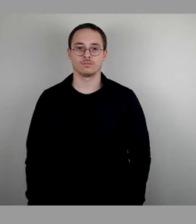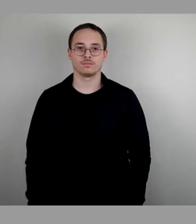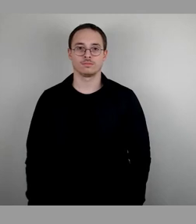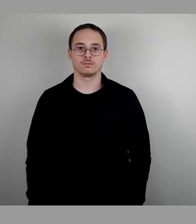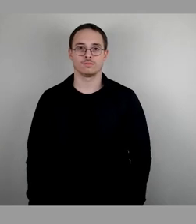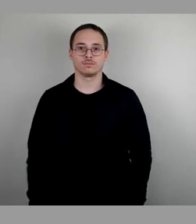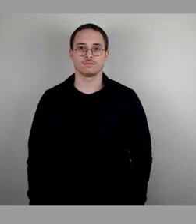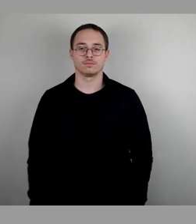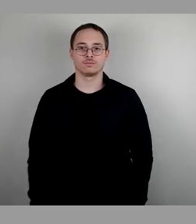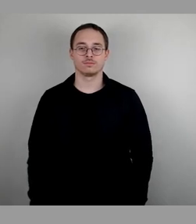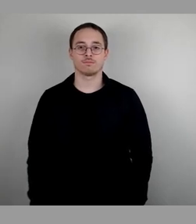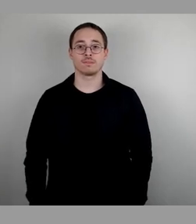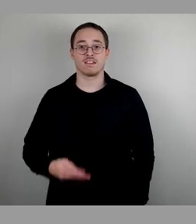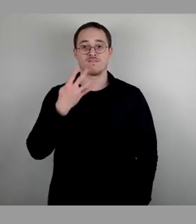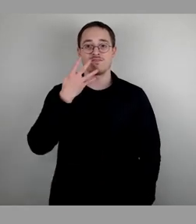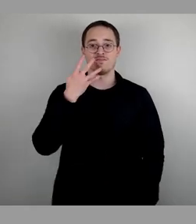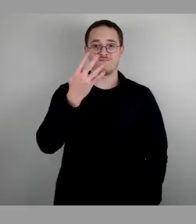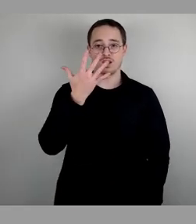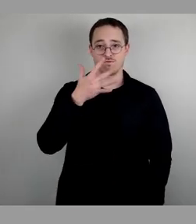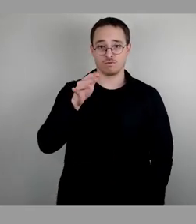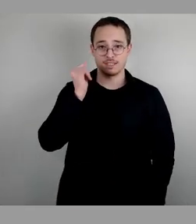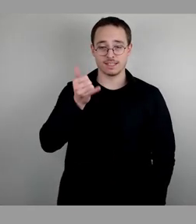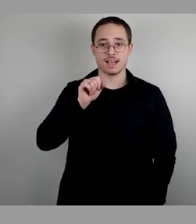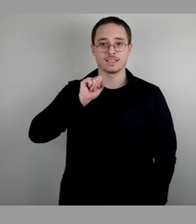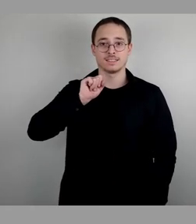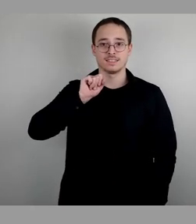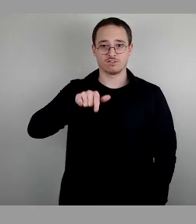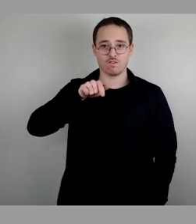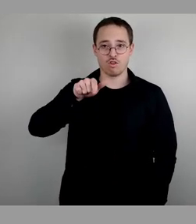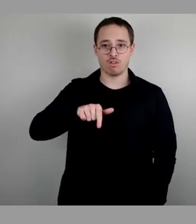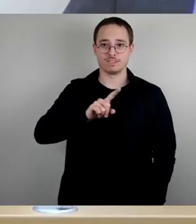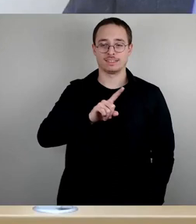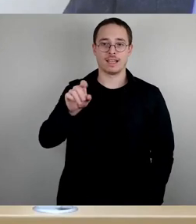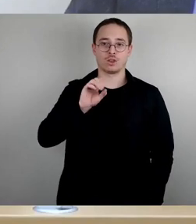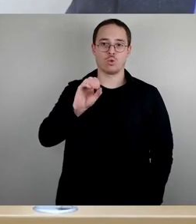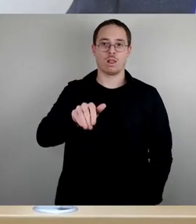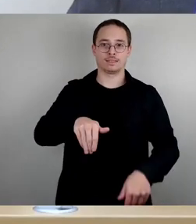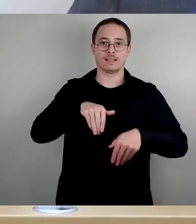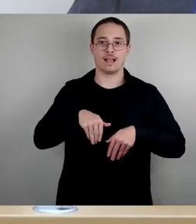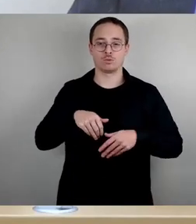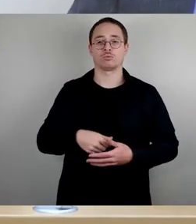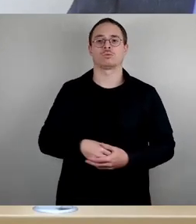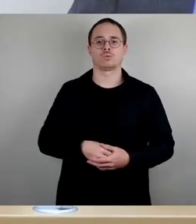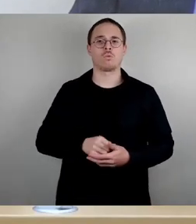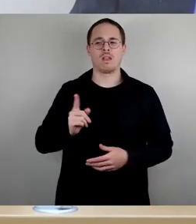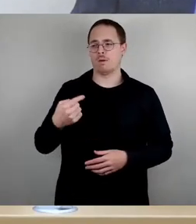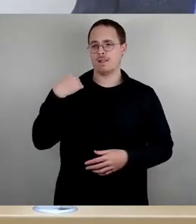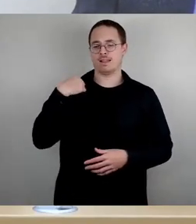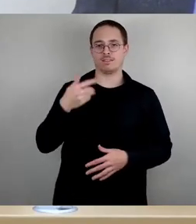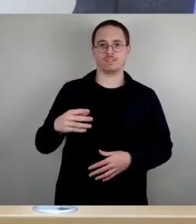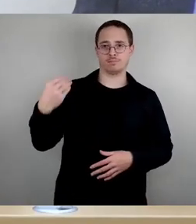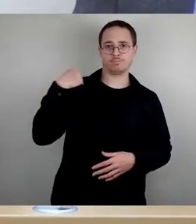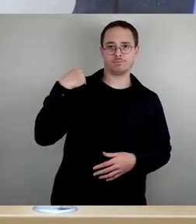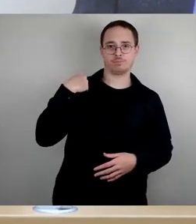Mit 54 Ja, 12 Nein, 0 Enthaltungen, auch so beschlossen. Und dann ist mir gerade nochmal signalisiert worden, wir können auch Top 17,